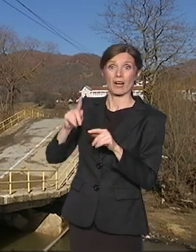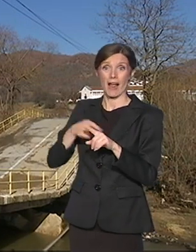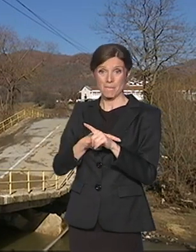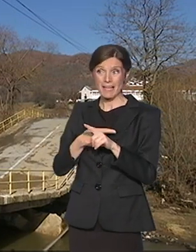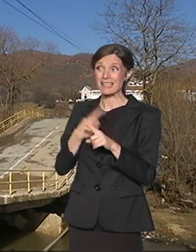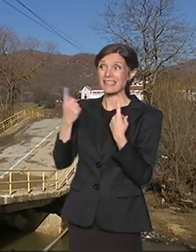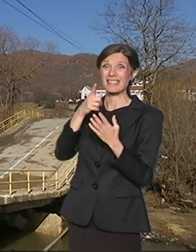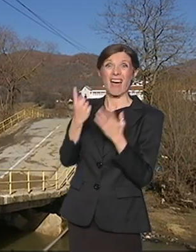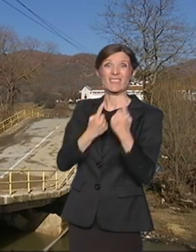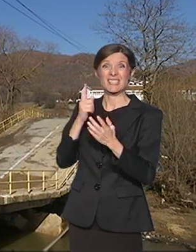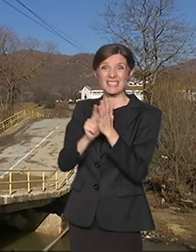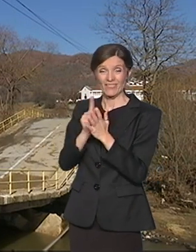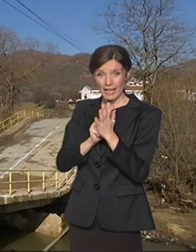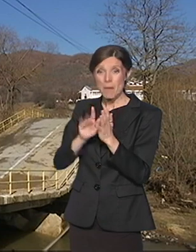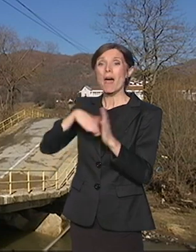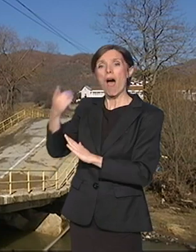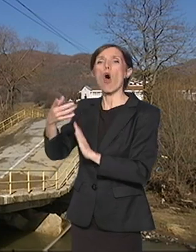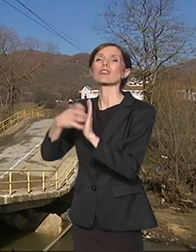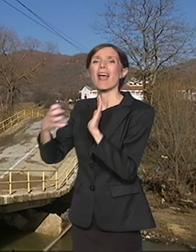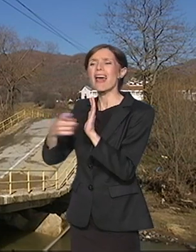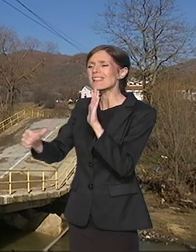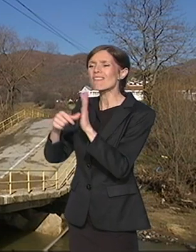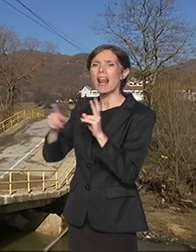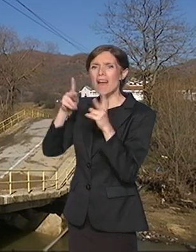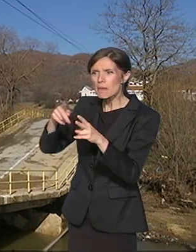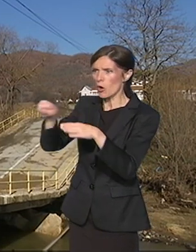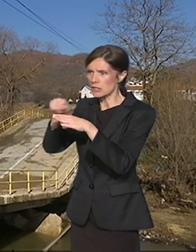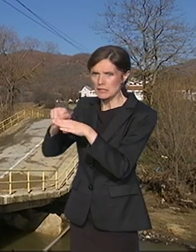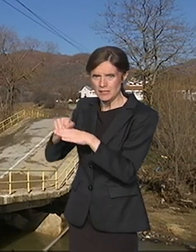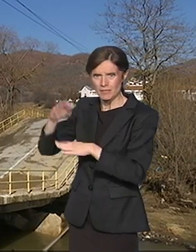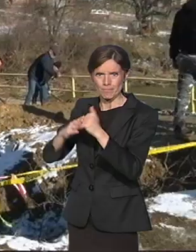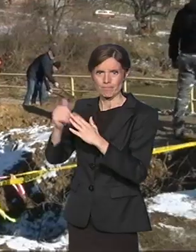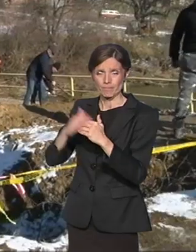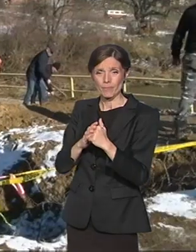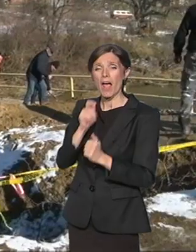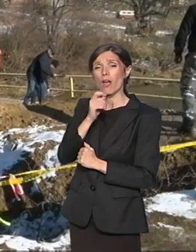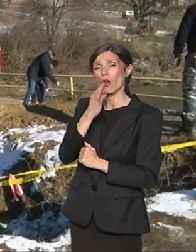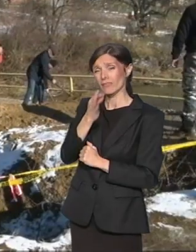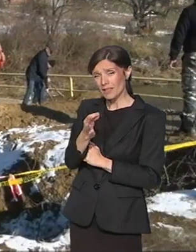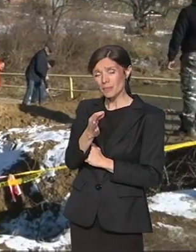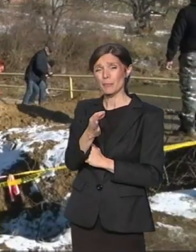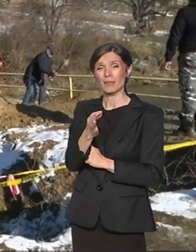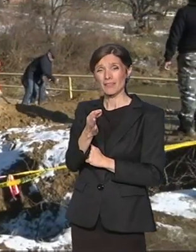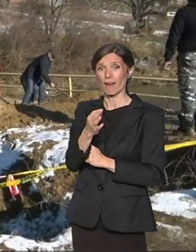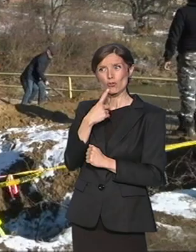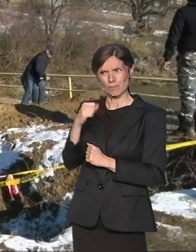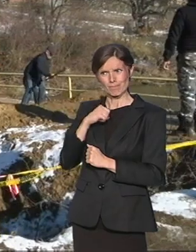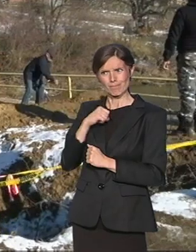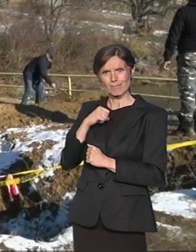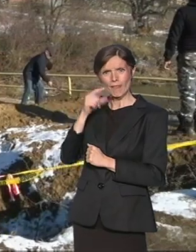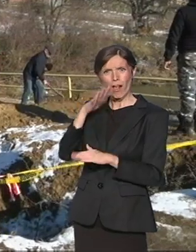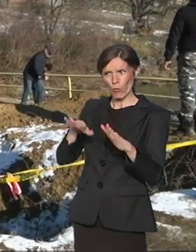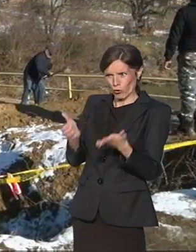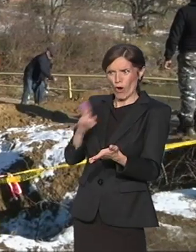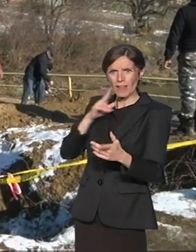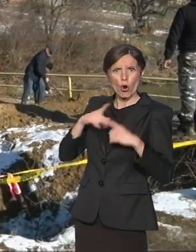da bi se neometano nastali radovi na glavnom mostu. Interesantno je da su ljudi ovde u udruženim snagama, negledajući